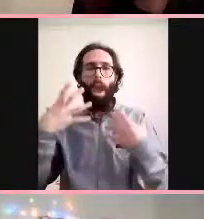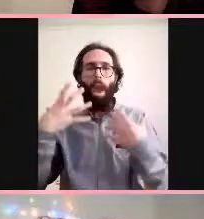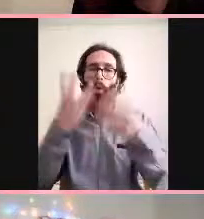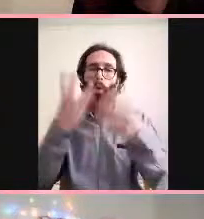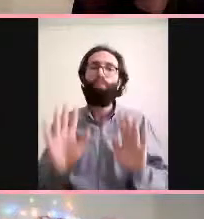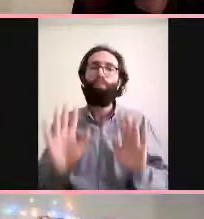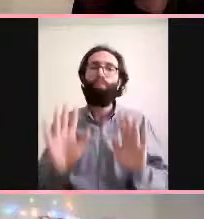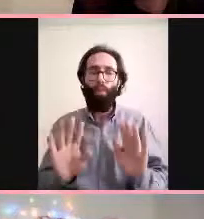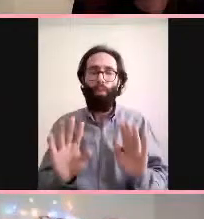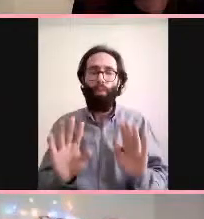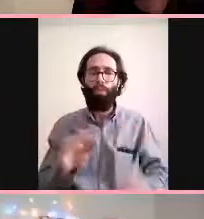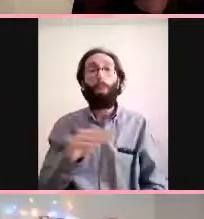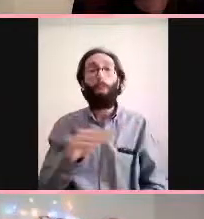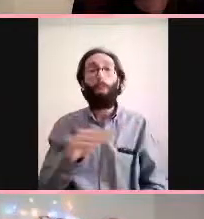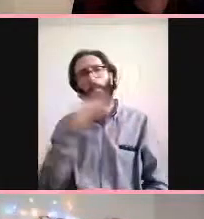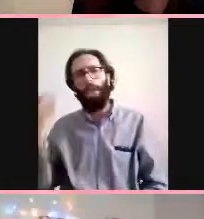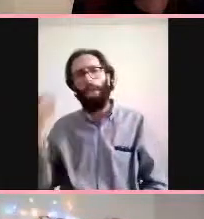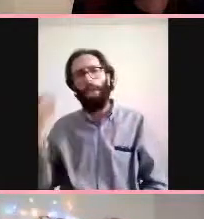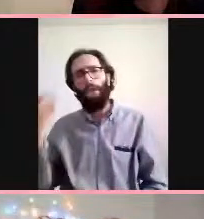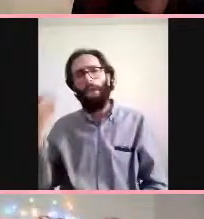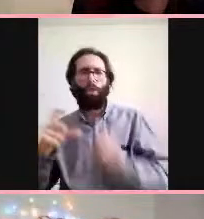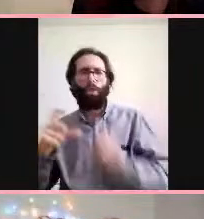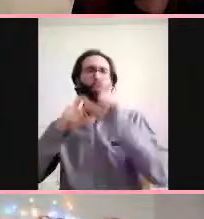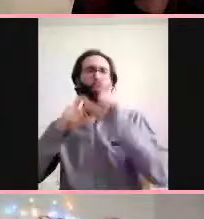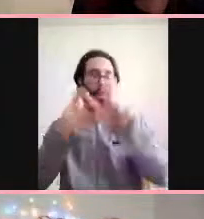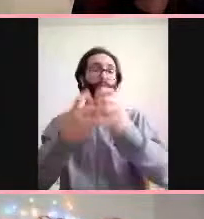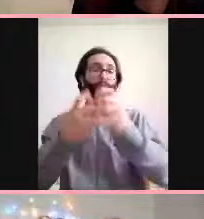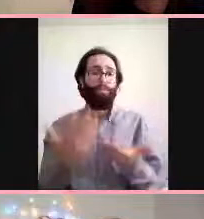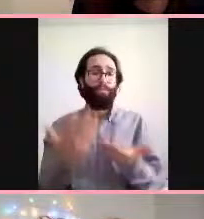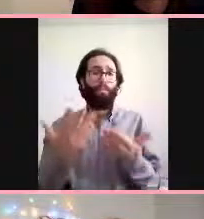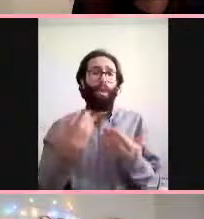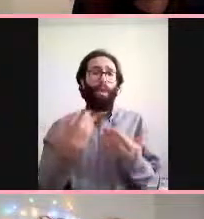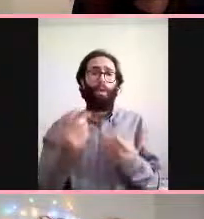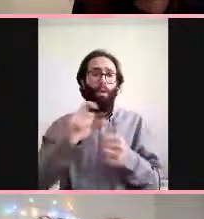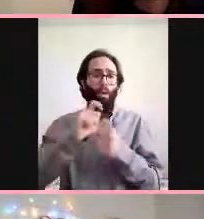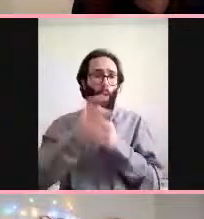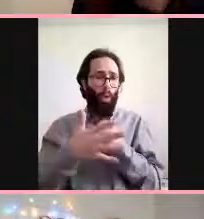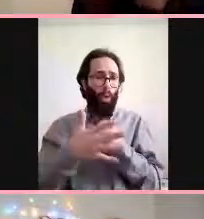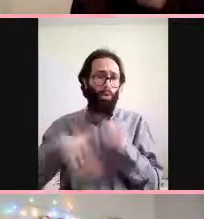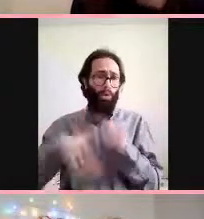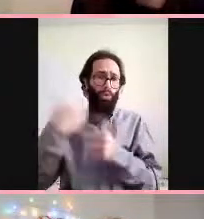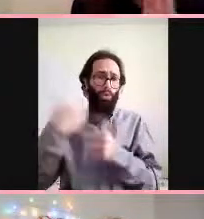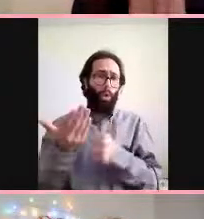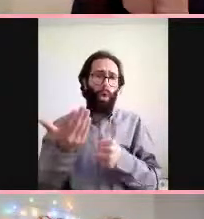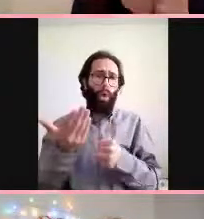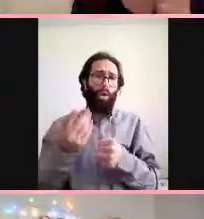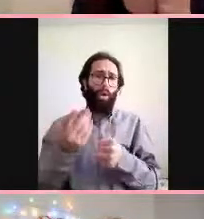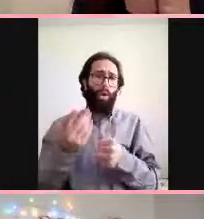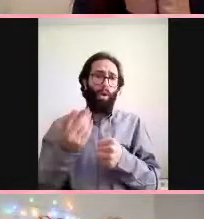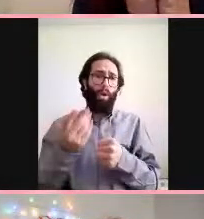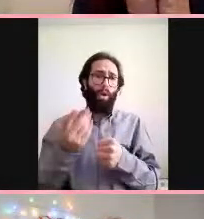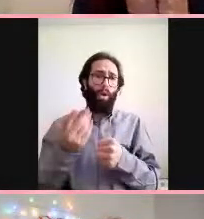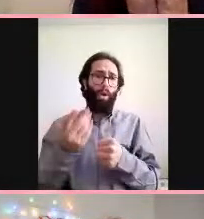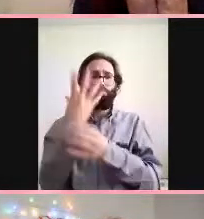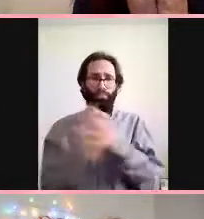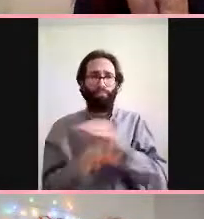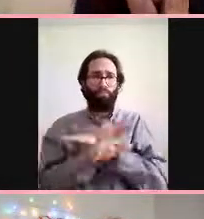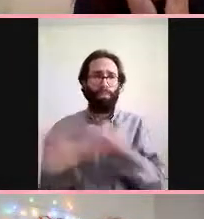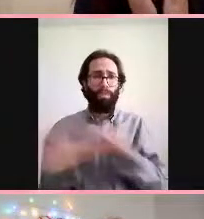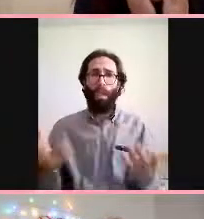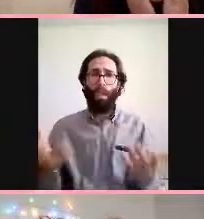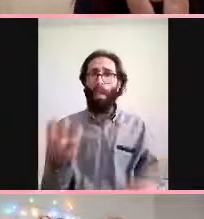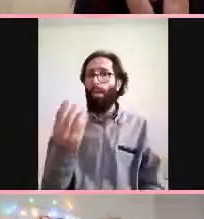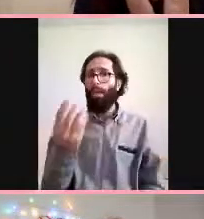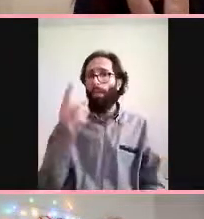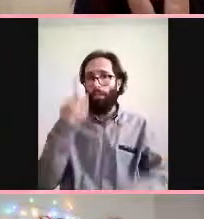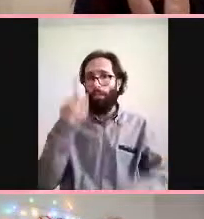sonra yemeklerin kokuları bile artık kötü gelmeye başlayanlar ne yapması gerekiyor? Ya evet o var aslında. Onu